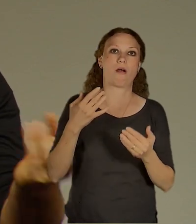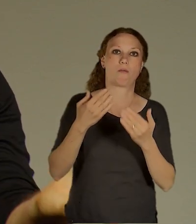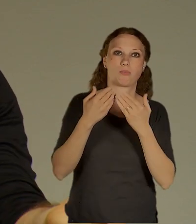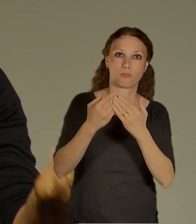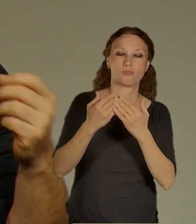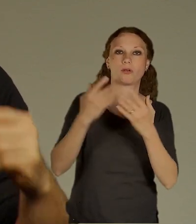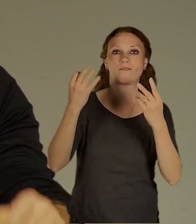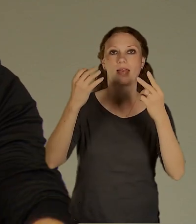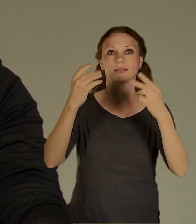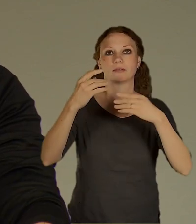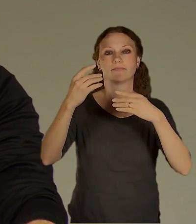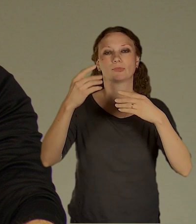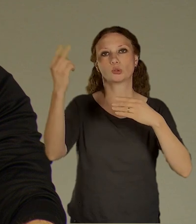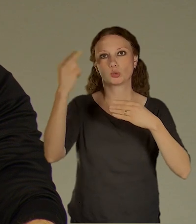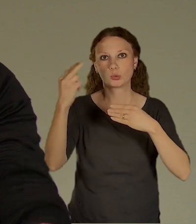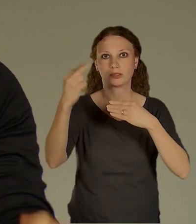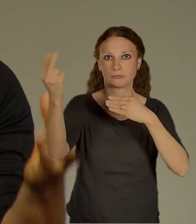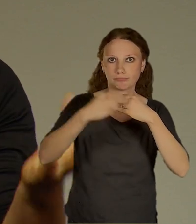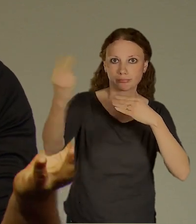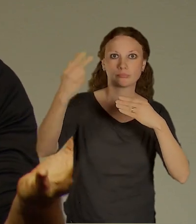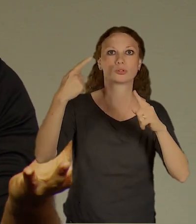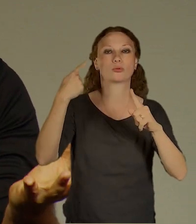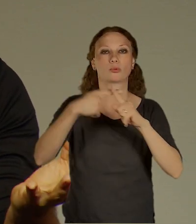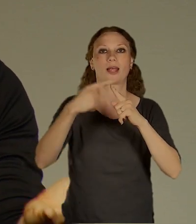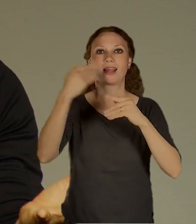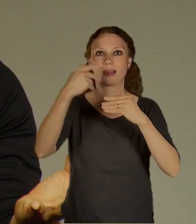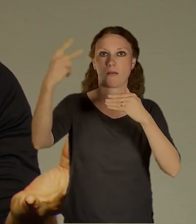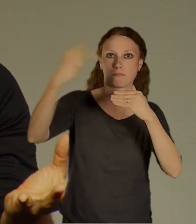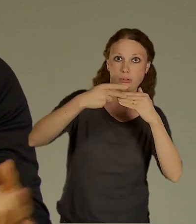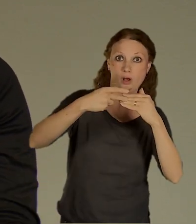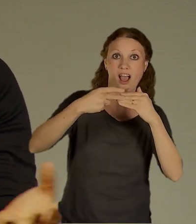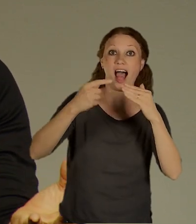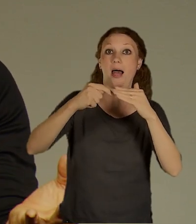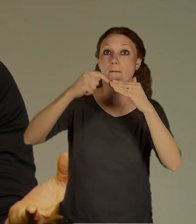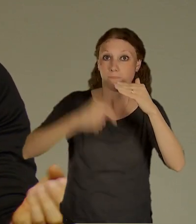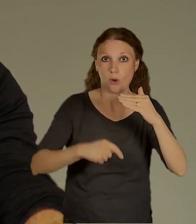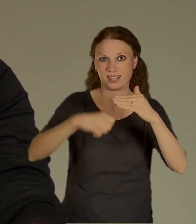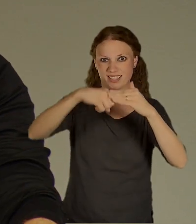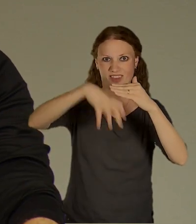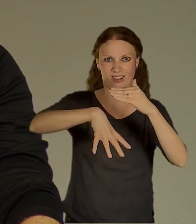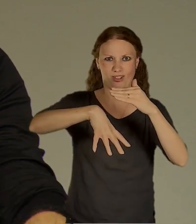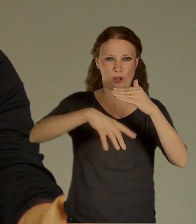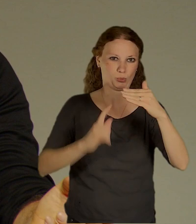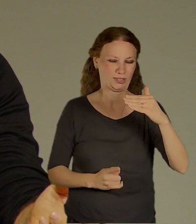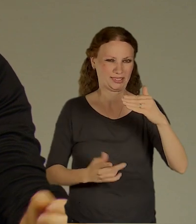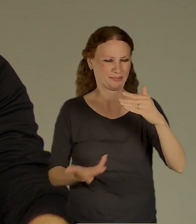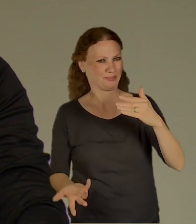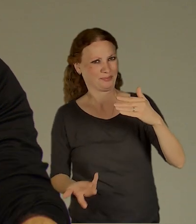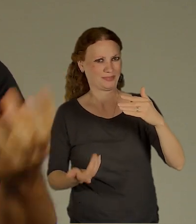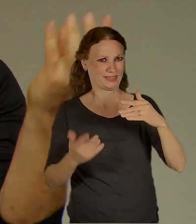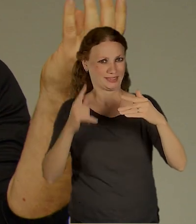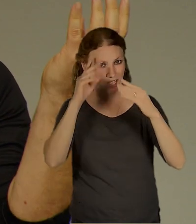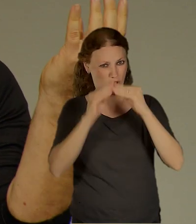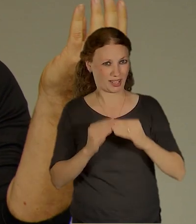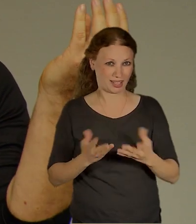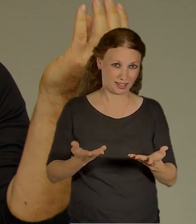odrazivostí, eventuálně s kumulací tepla, když pod tím budeme muset svítit, dává to smysl. Ukázalo se, i